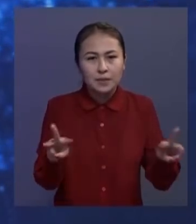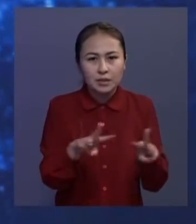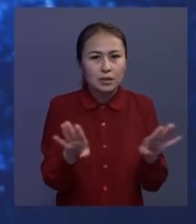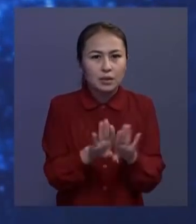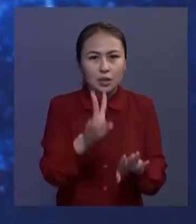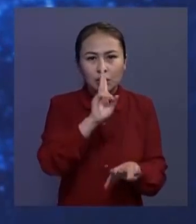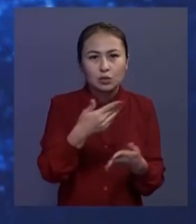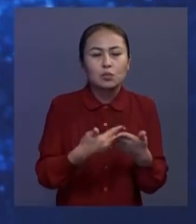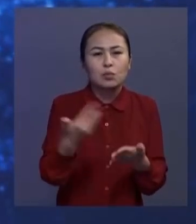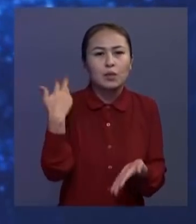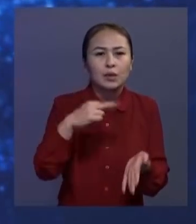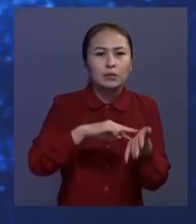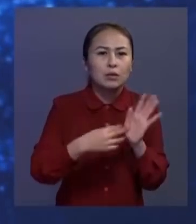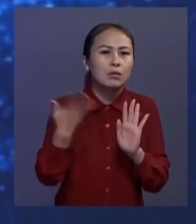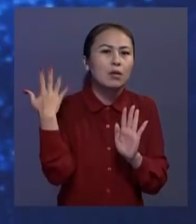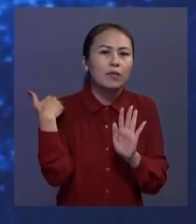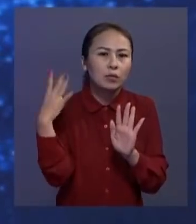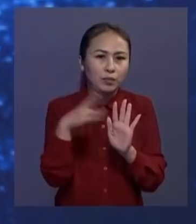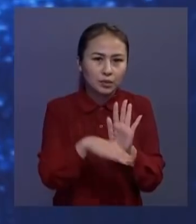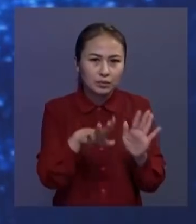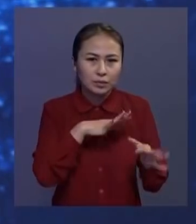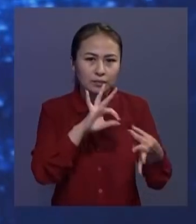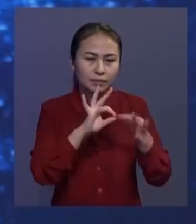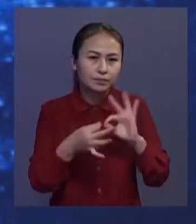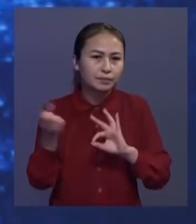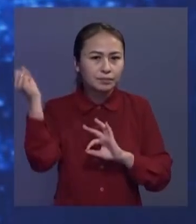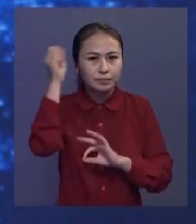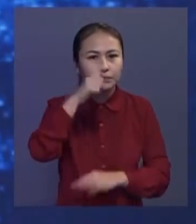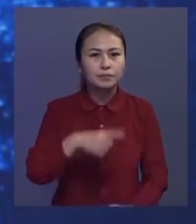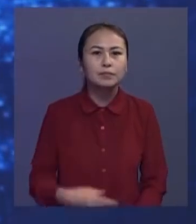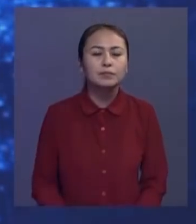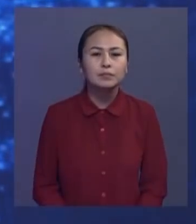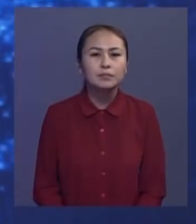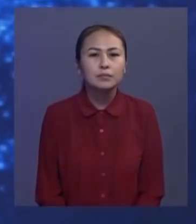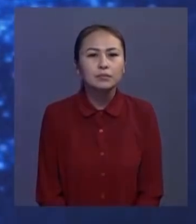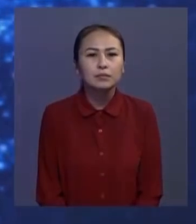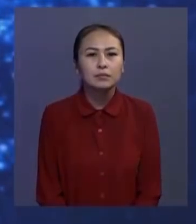болынысан екі жылбырын жоспарға ең кізілгенін алға тартат. Әрттесім азыланы қажен ұқтар қатсын.